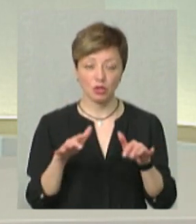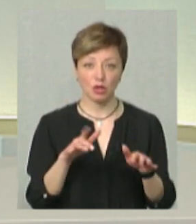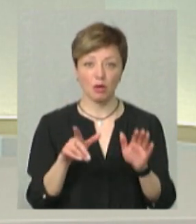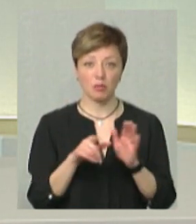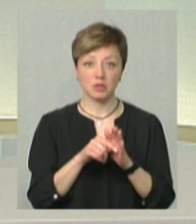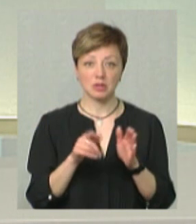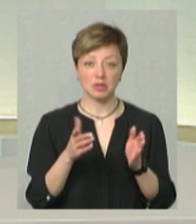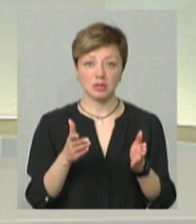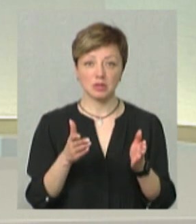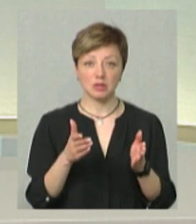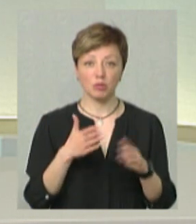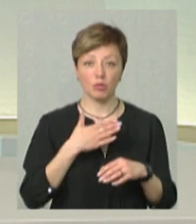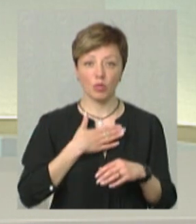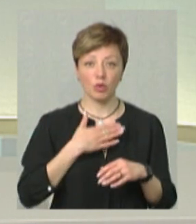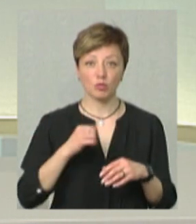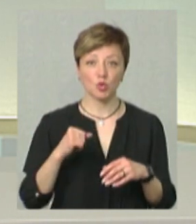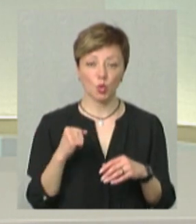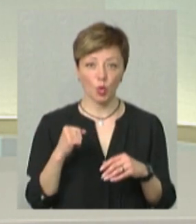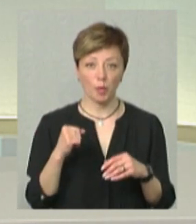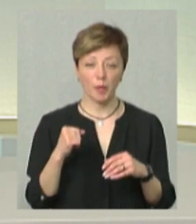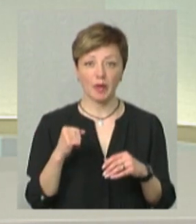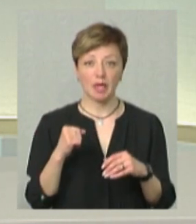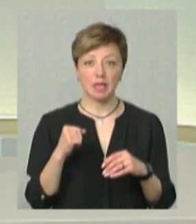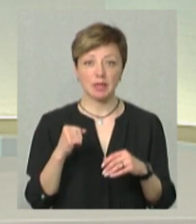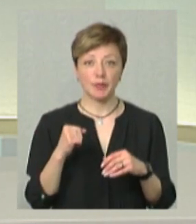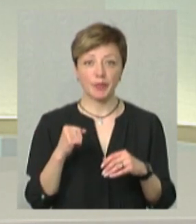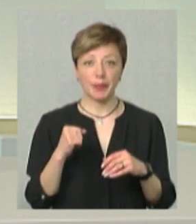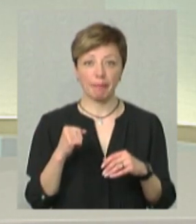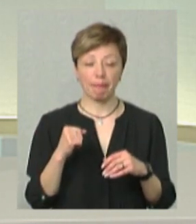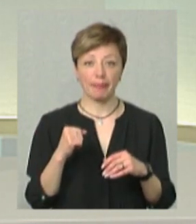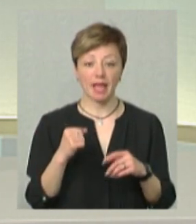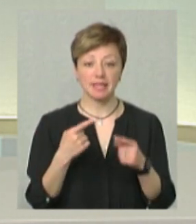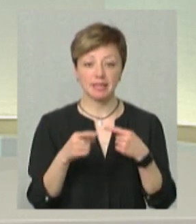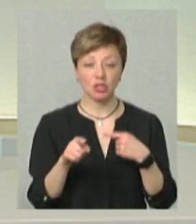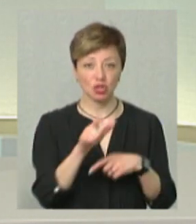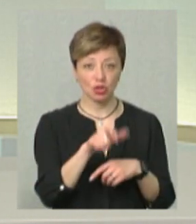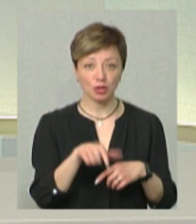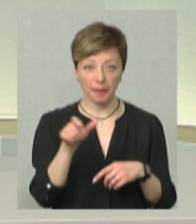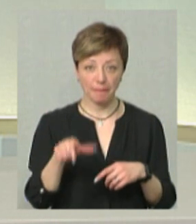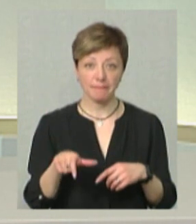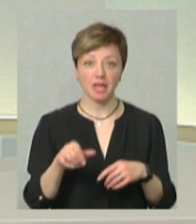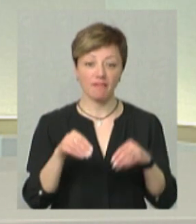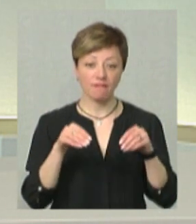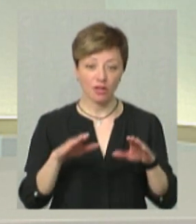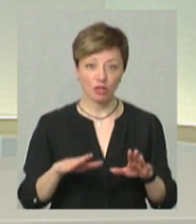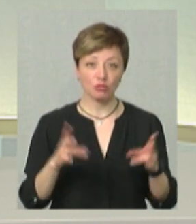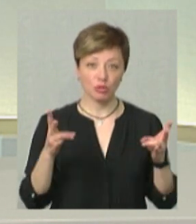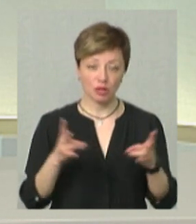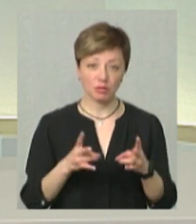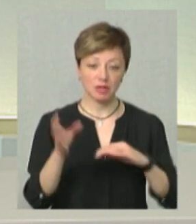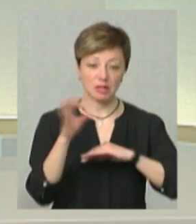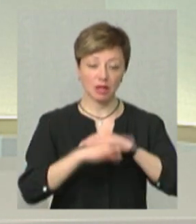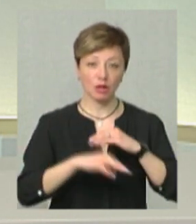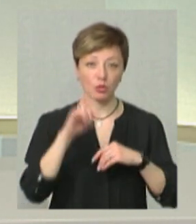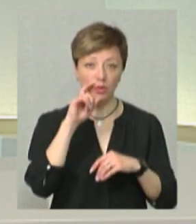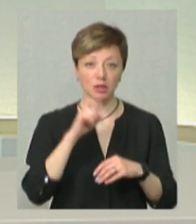моїми другами, друзями з іншими. І вирішили, що потрібно у Західній